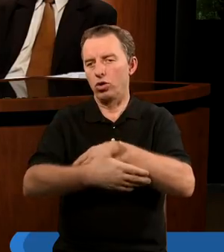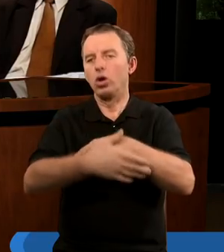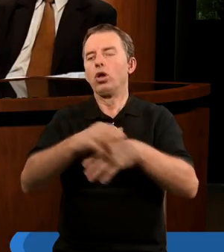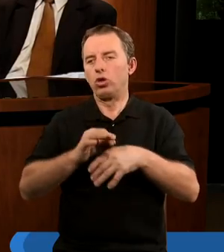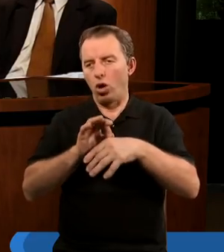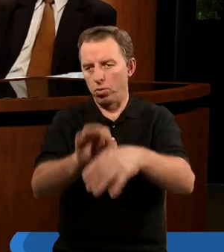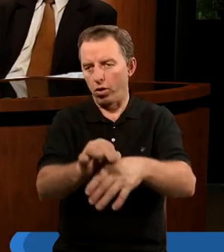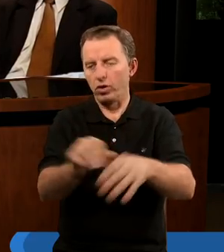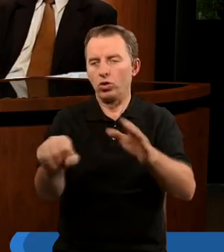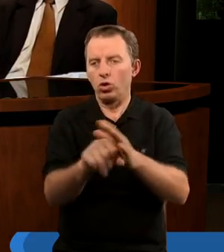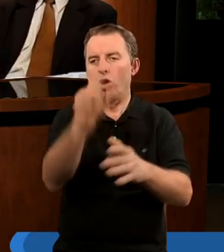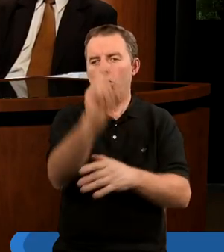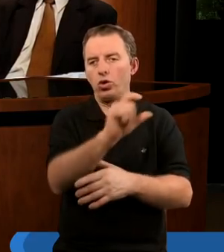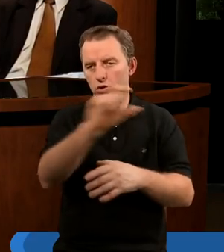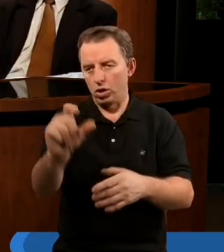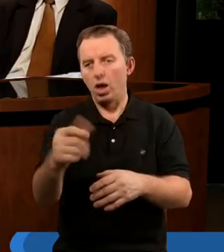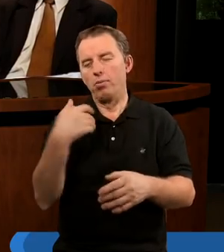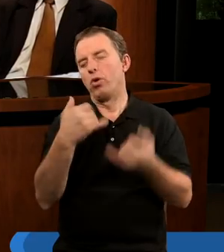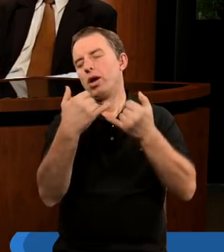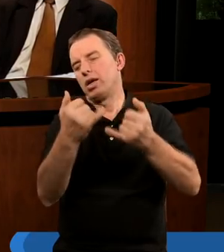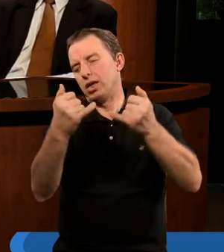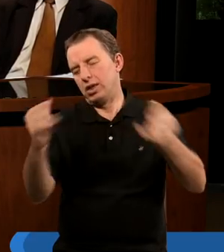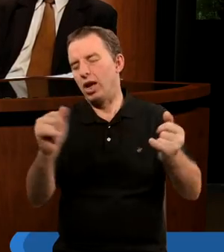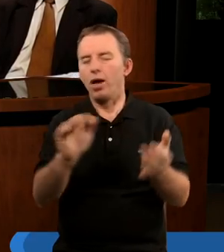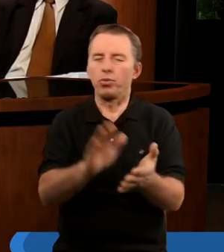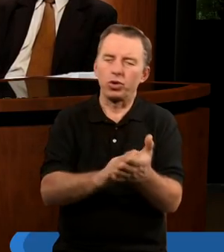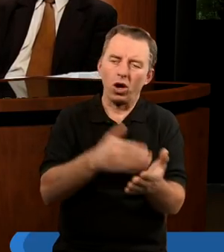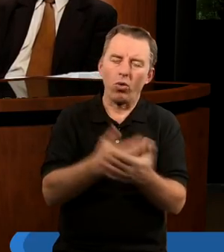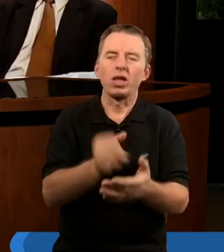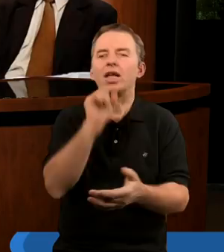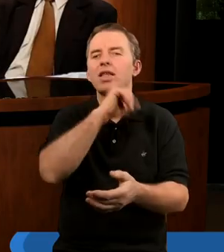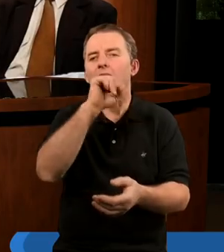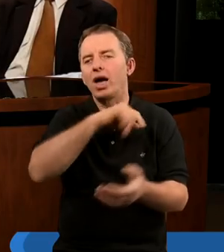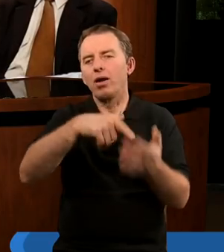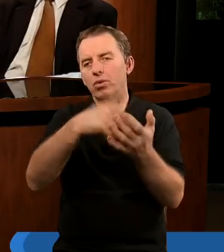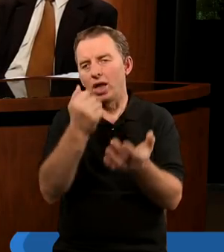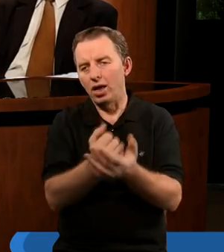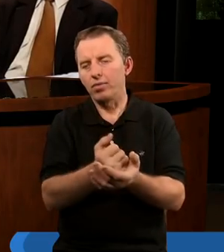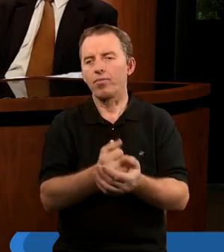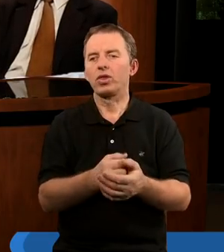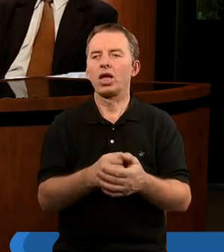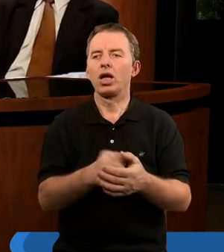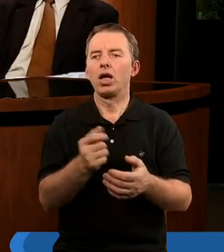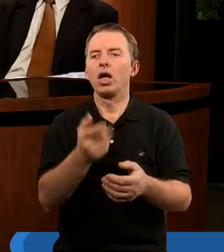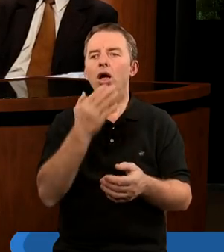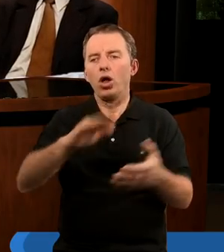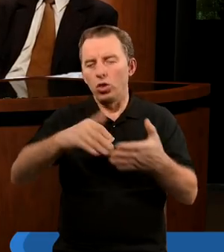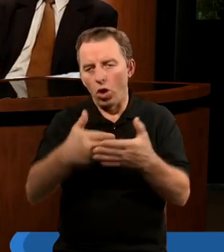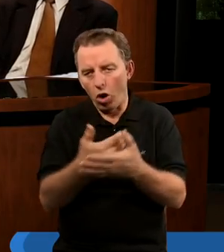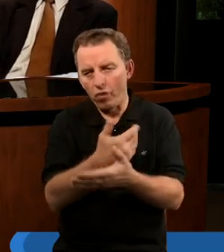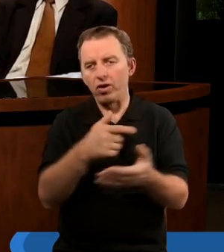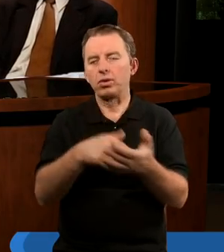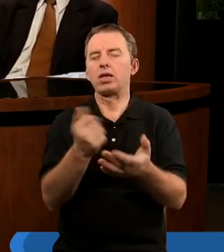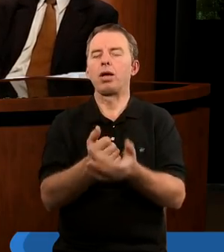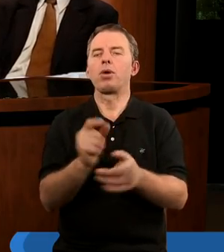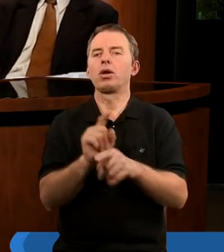doprowadził go do krzyża, ale były też inne przykłady. W Starym Testamencie są też przykłady. Nowym